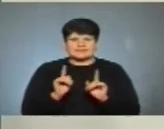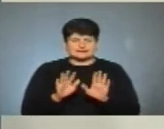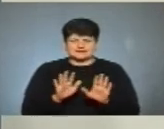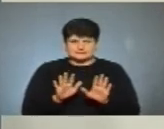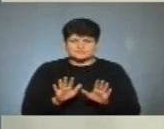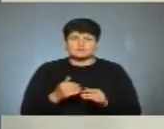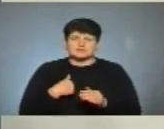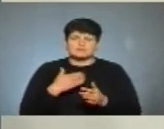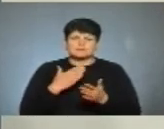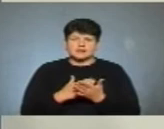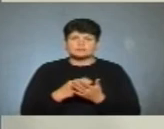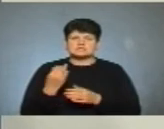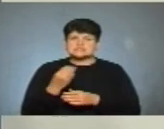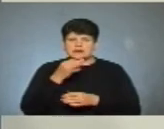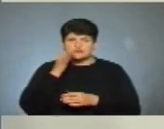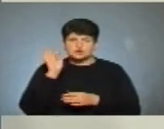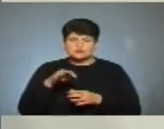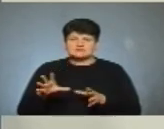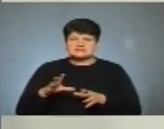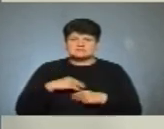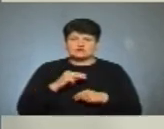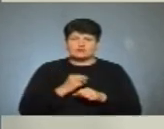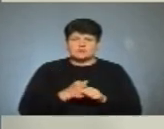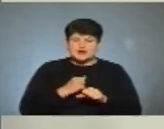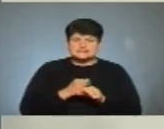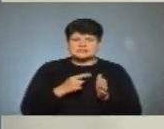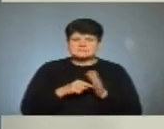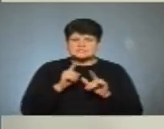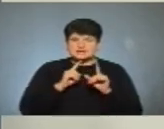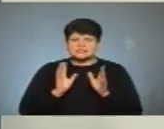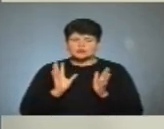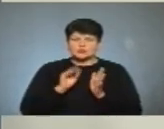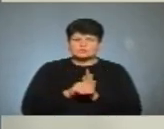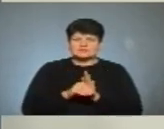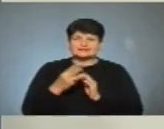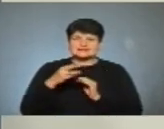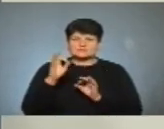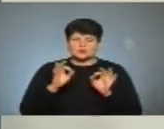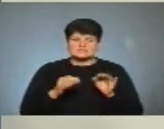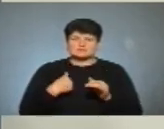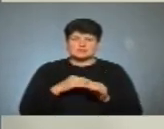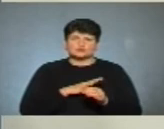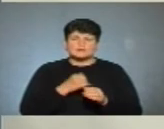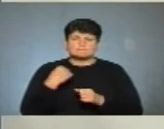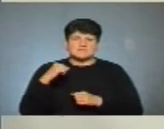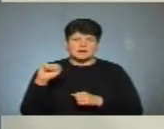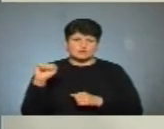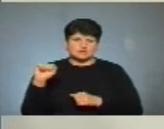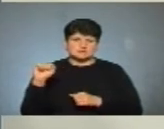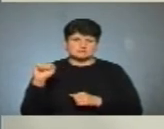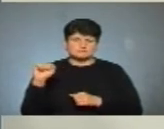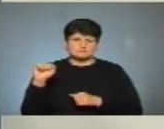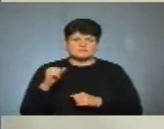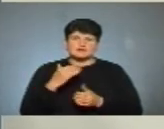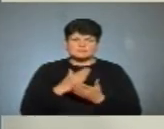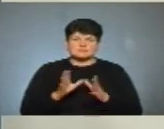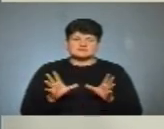Ми маємо цікавий досвід співпраці, і міська рада дофінансовувала 30%. Ми стали переможцями і